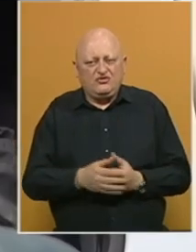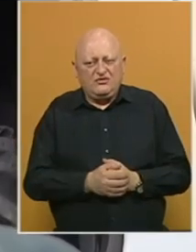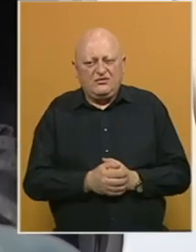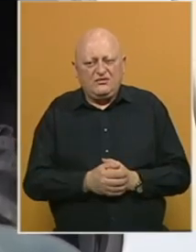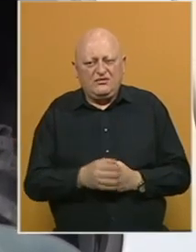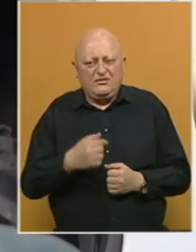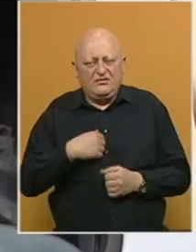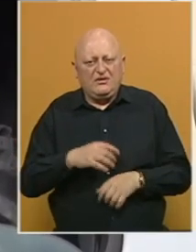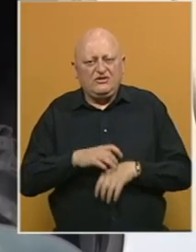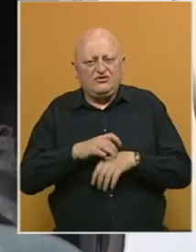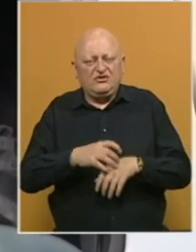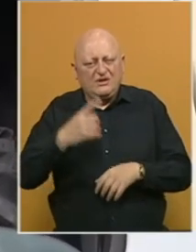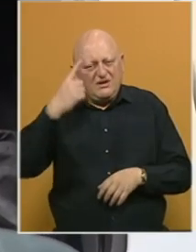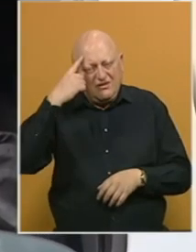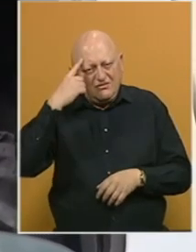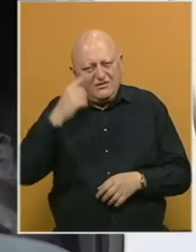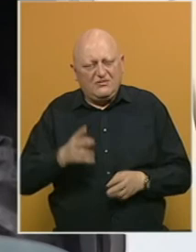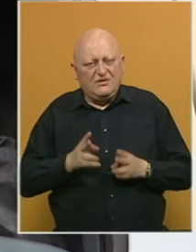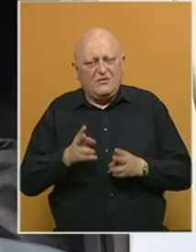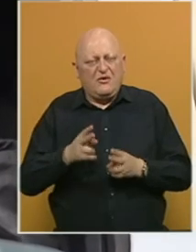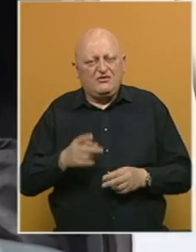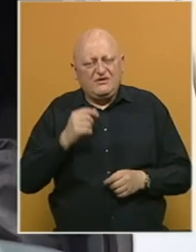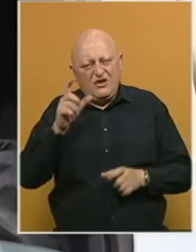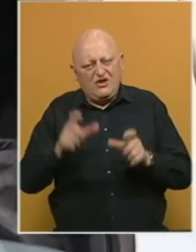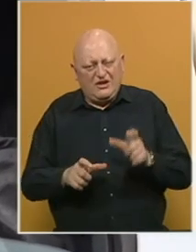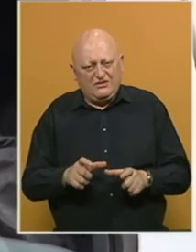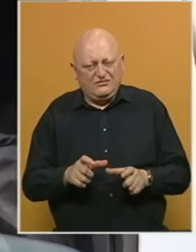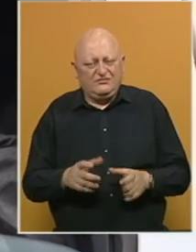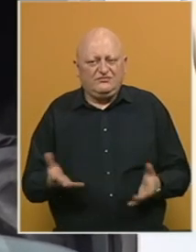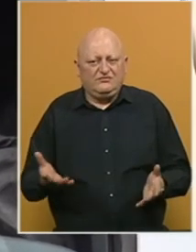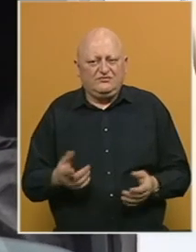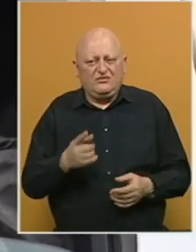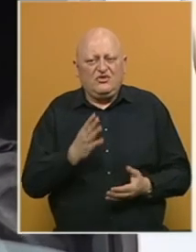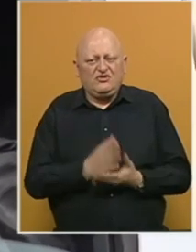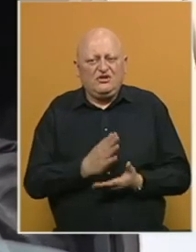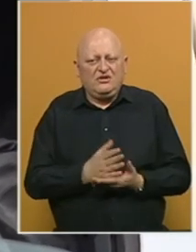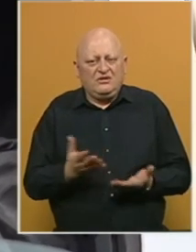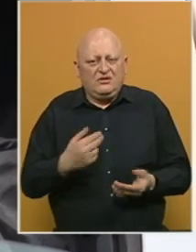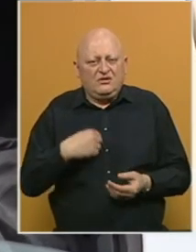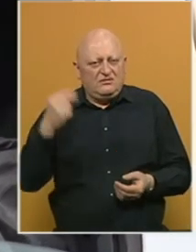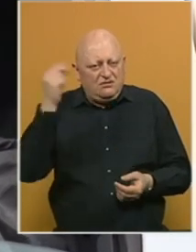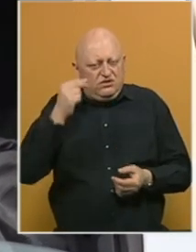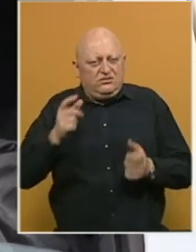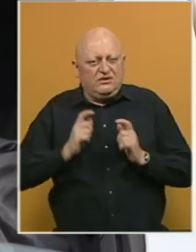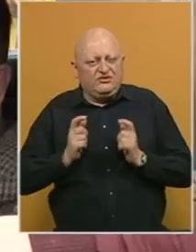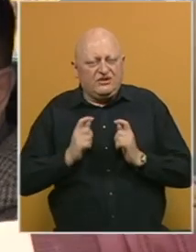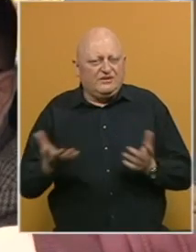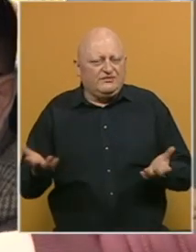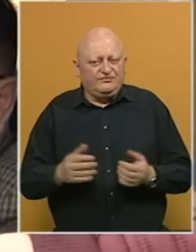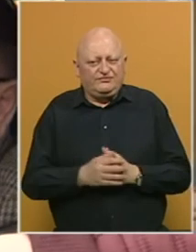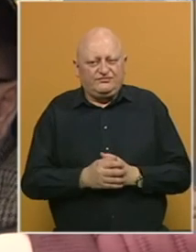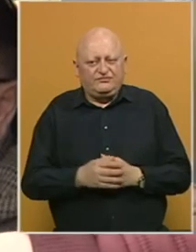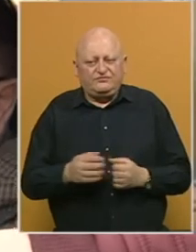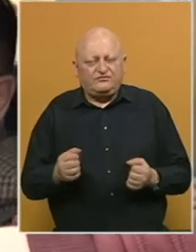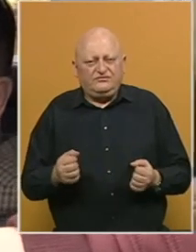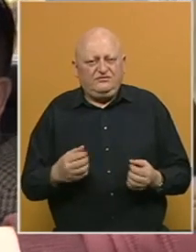Naši vladari tako zamisle da provociraju narod i to se dešava tako. Naučili smo čekati, nema drugih. Bilo